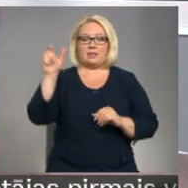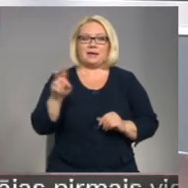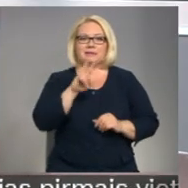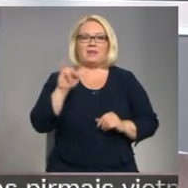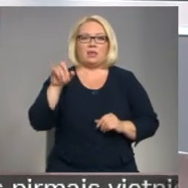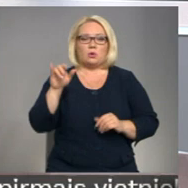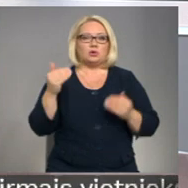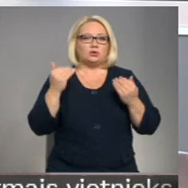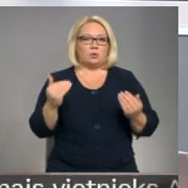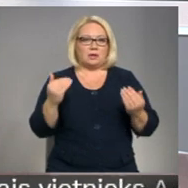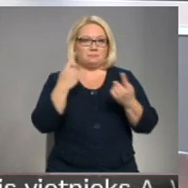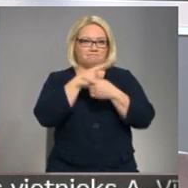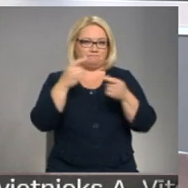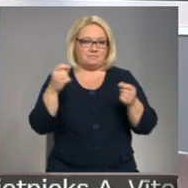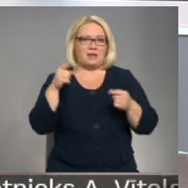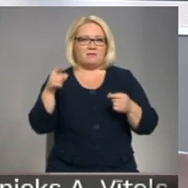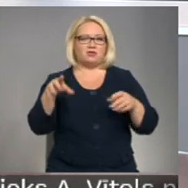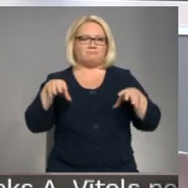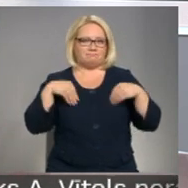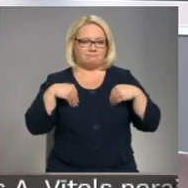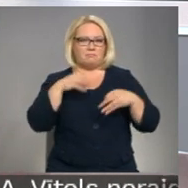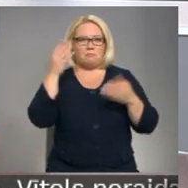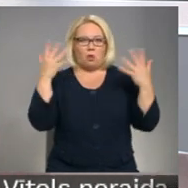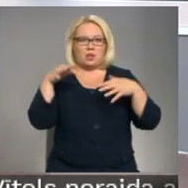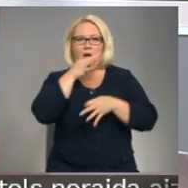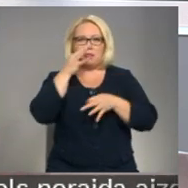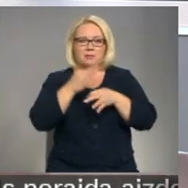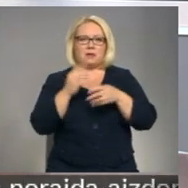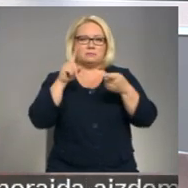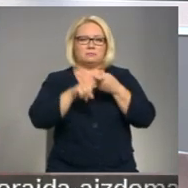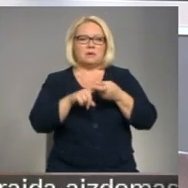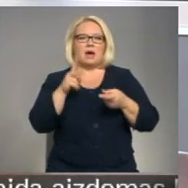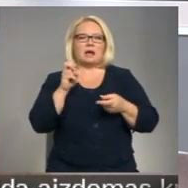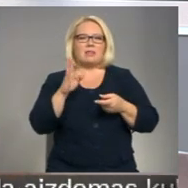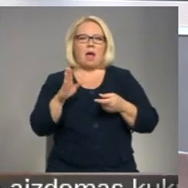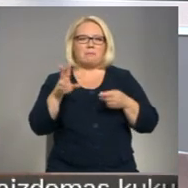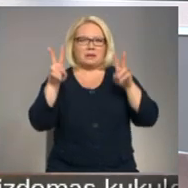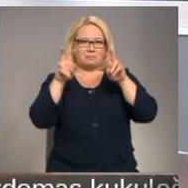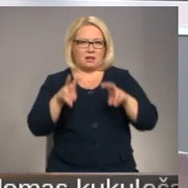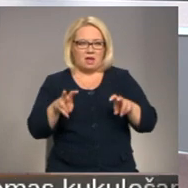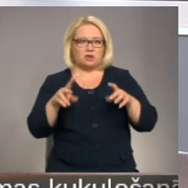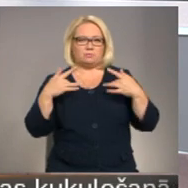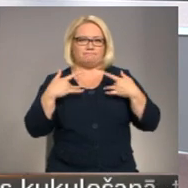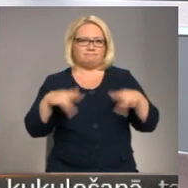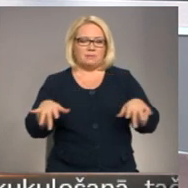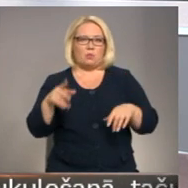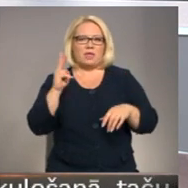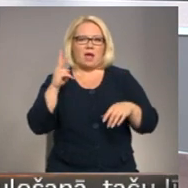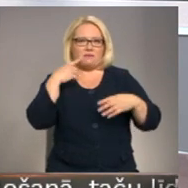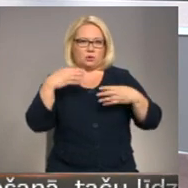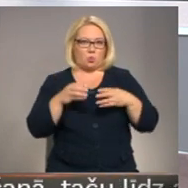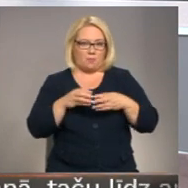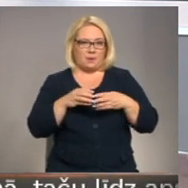Vītols šodien paziņoja, viņš uzņemas politisko atbildību saistībā ar knabu veikto izmeklēšanu un atstāja amatu Čekavas domē.